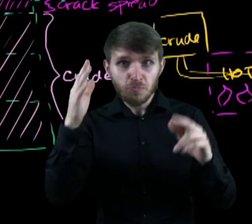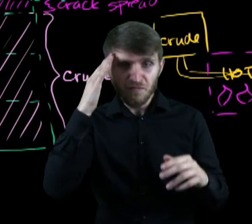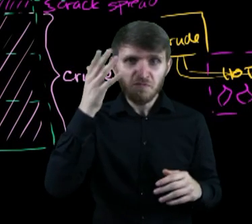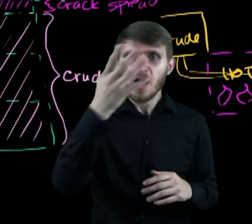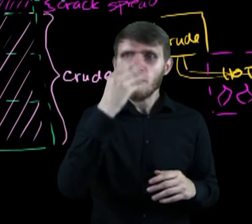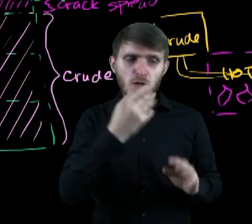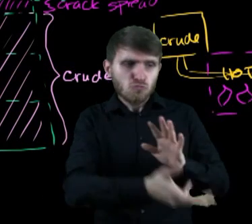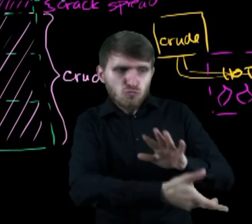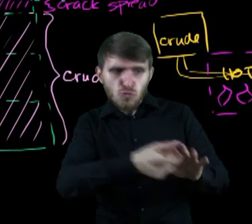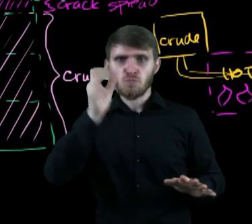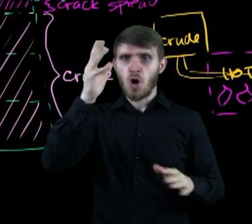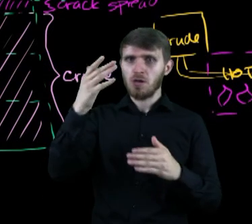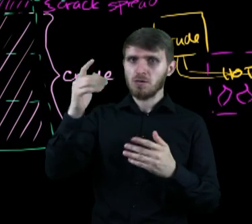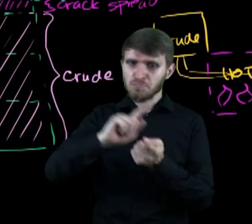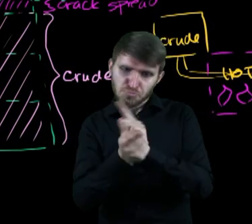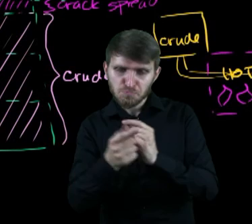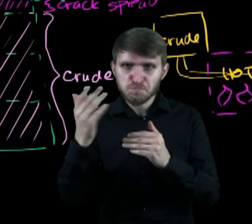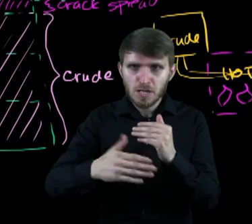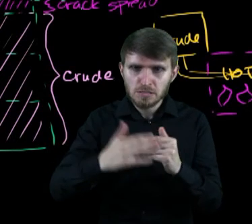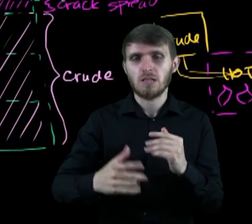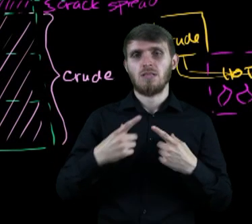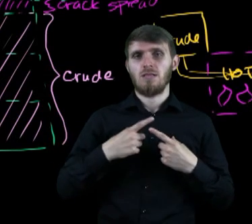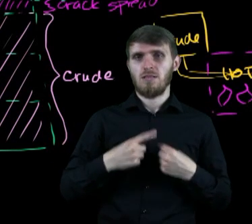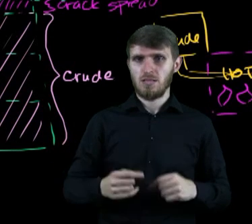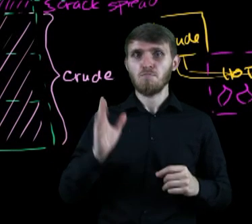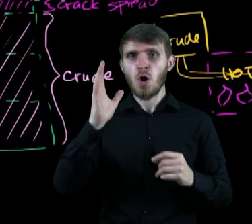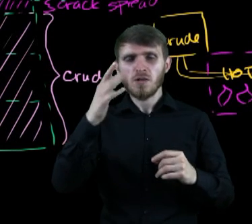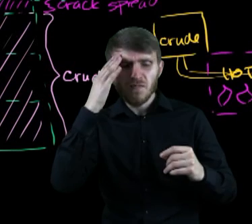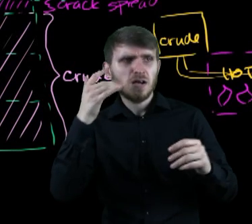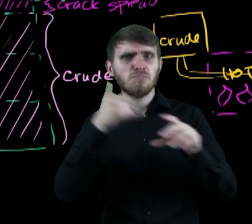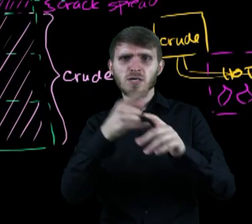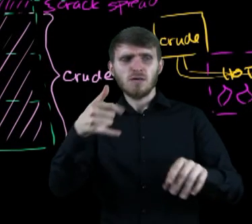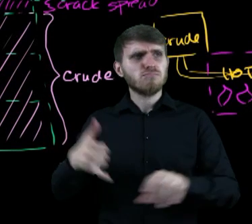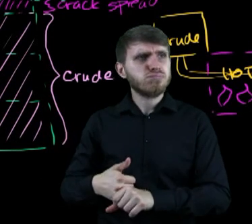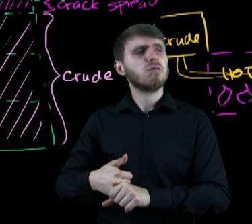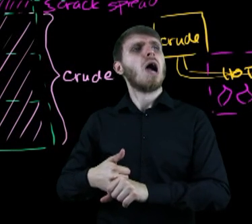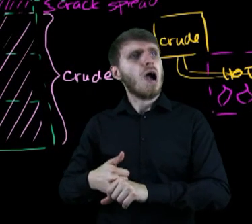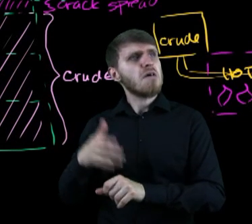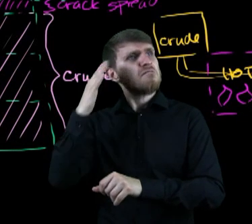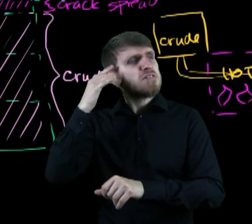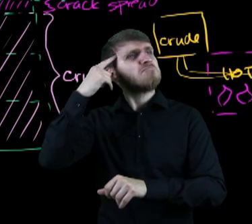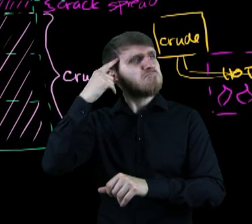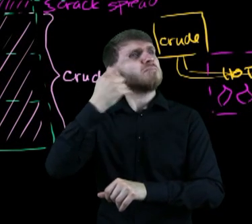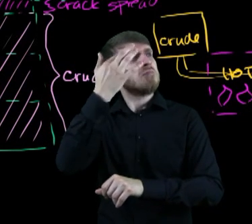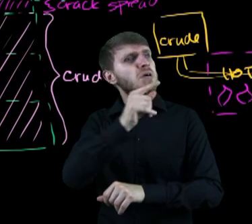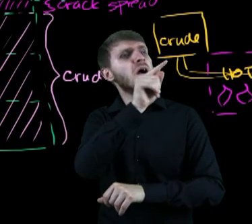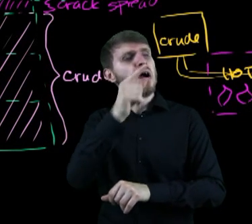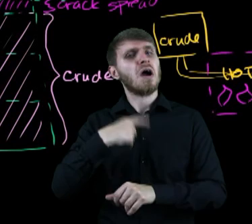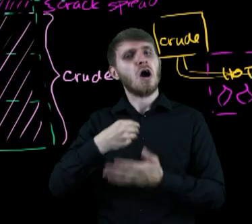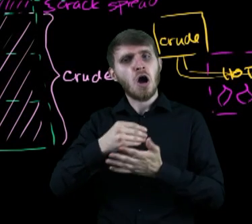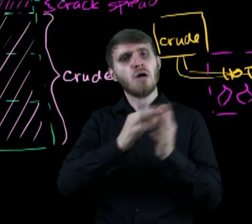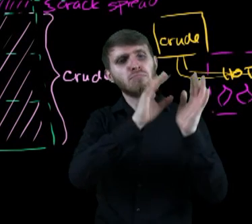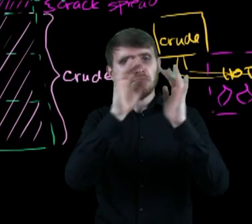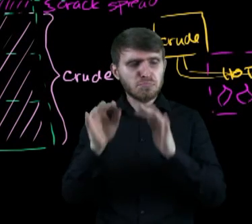Mam nadzieję, że wiecie już, jak z ropy naftowej otrzymuje się benzynę i płacąc na stacji będziecie się orientować, jaka jest struktura